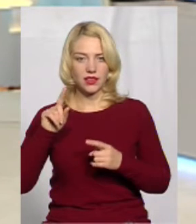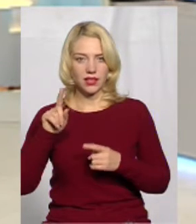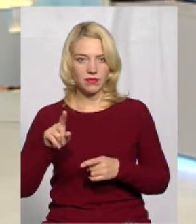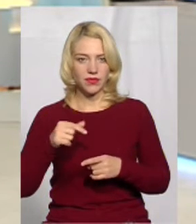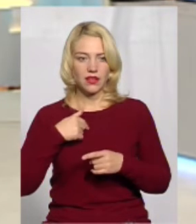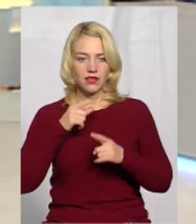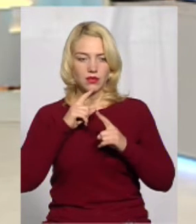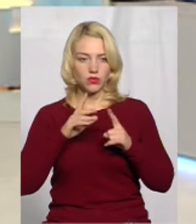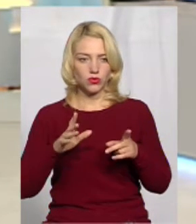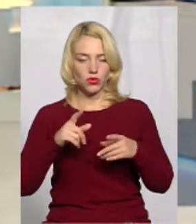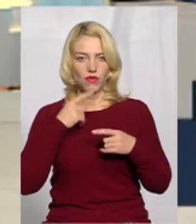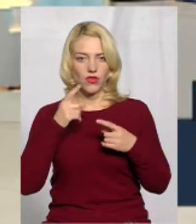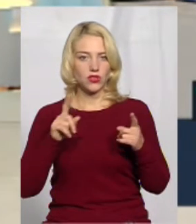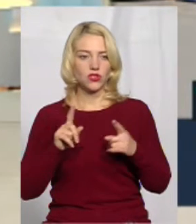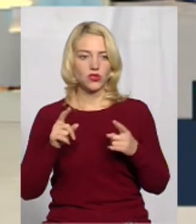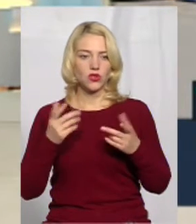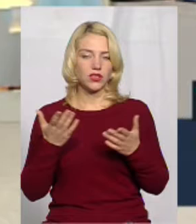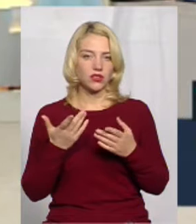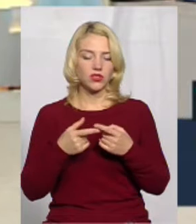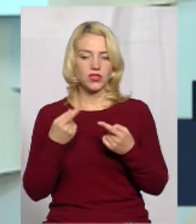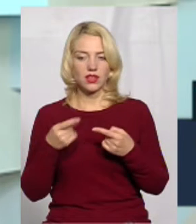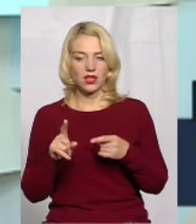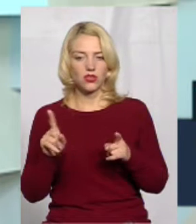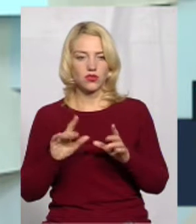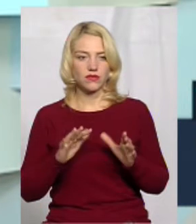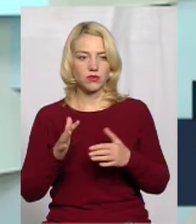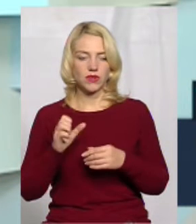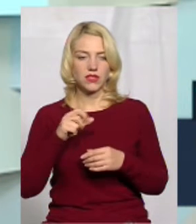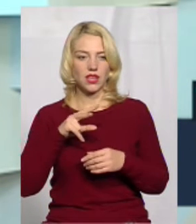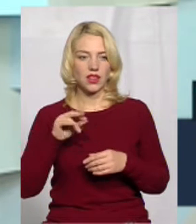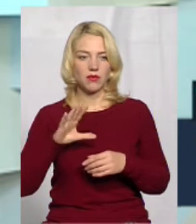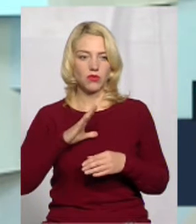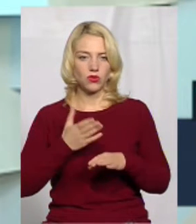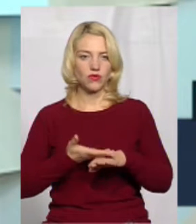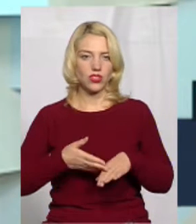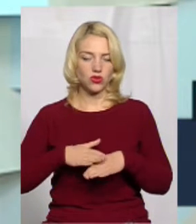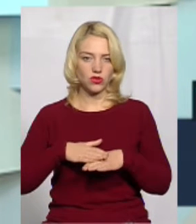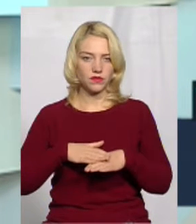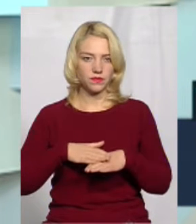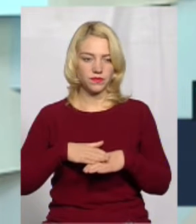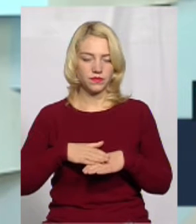я не буду говорити, що якось не так відбувалося, але було дуже важко